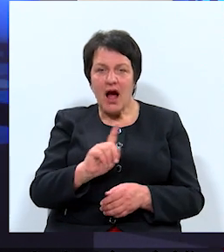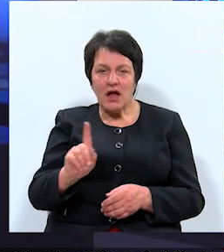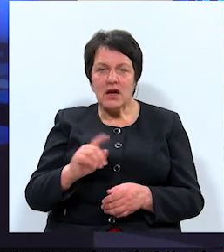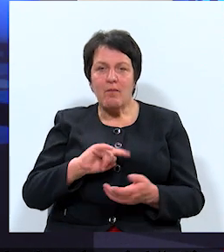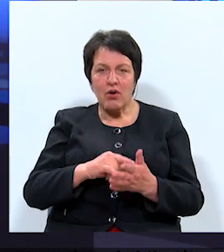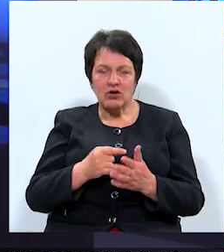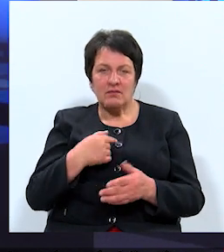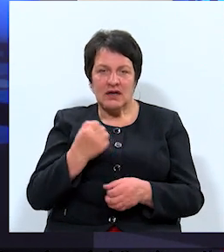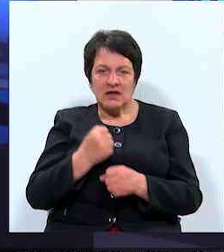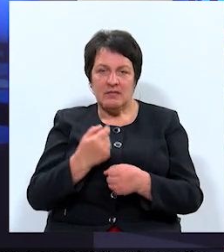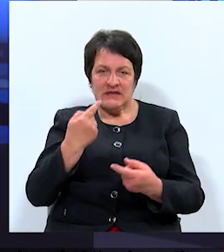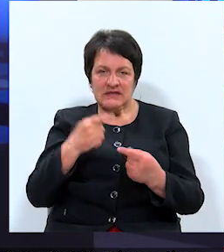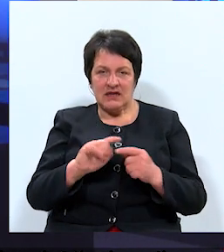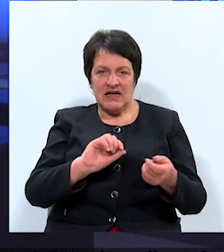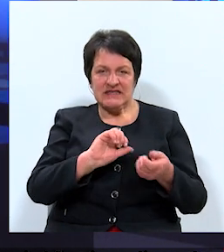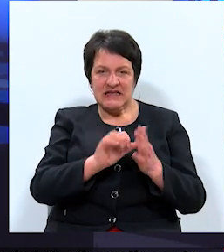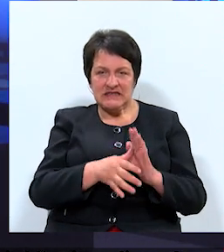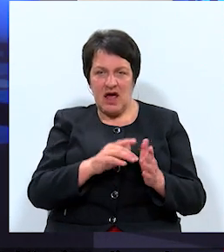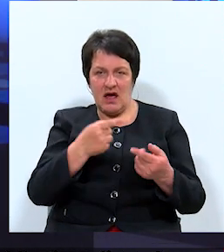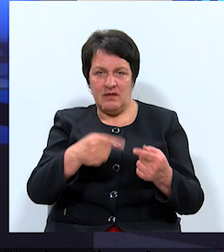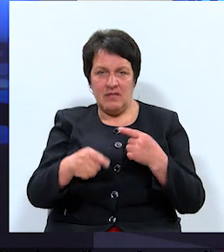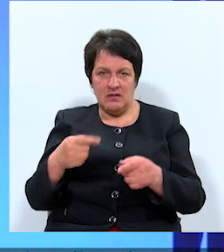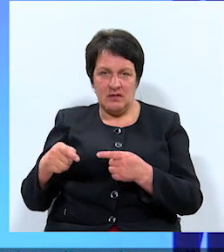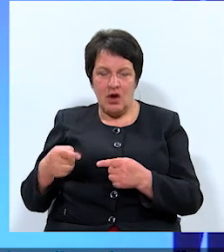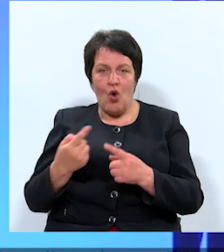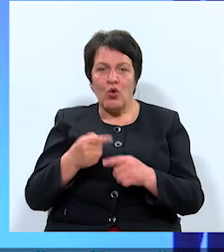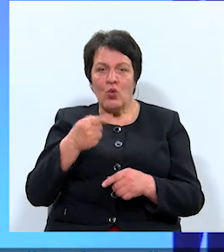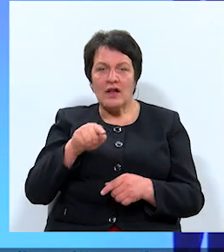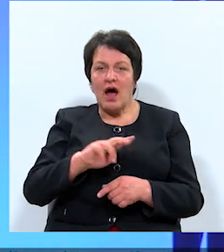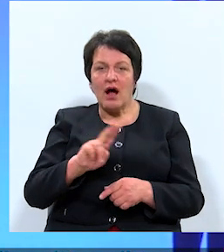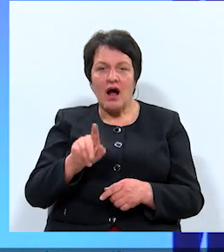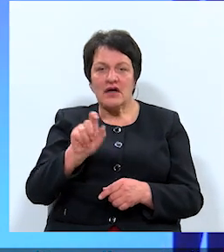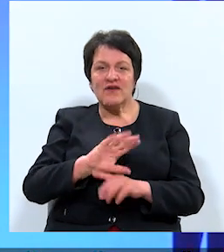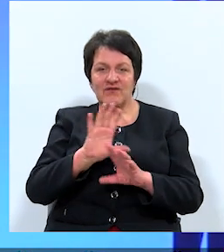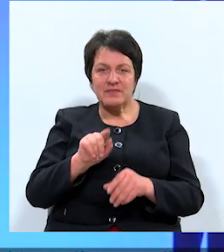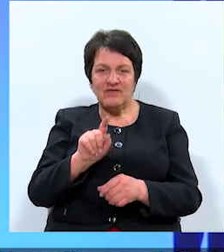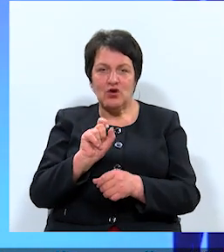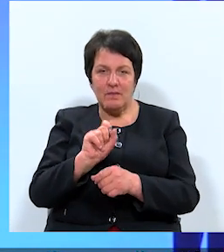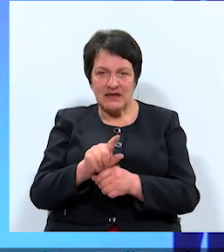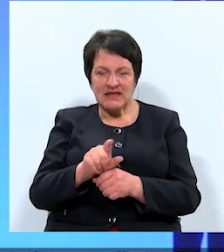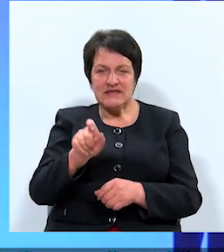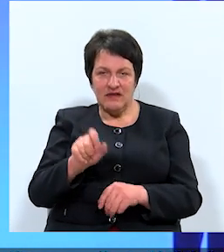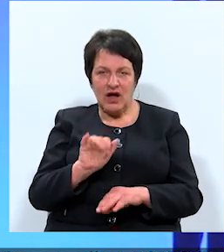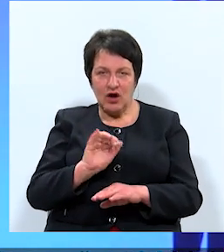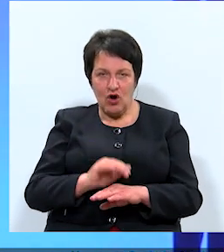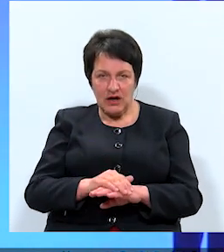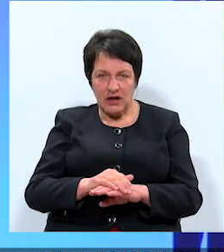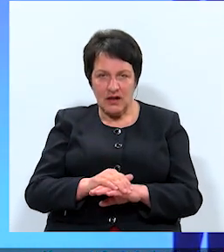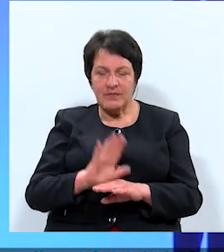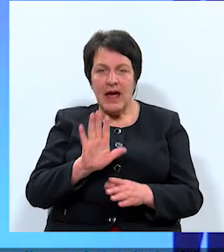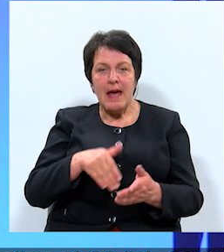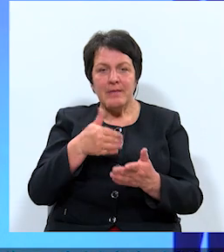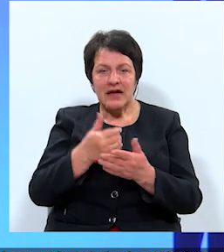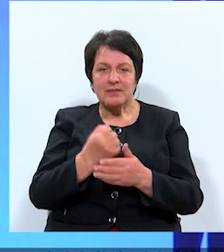mēs strādājam pēc citas sistēmas no tā, kas viņu vispār pasūta cilvēka konkrēta. Līdz ar to piedājam